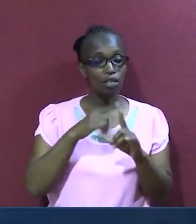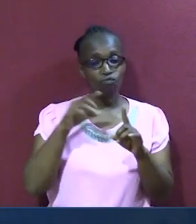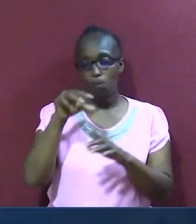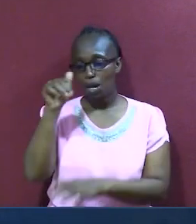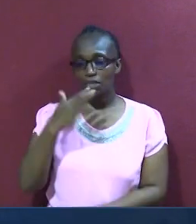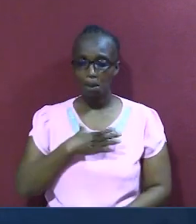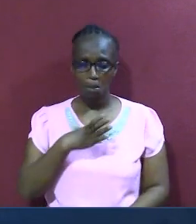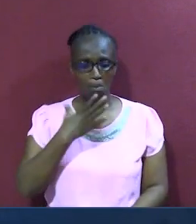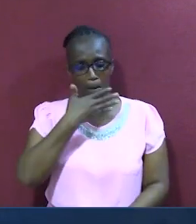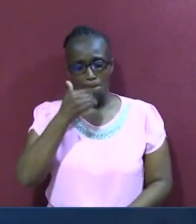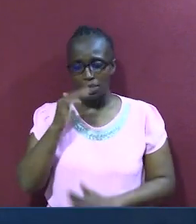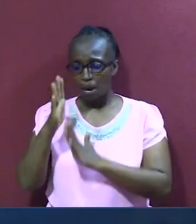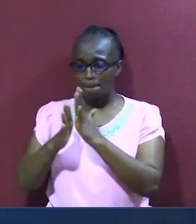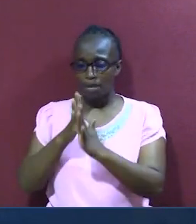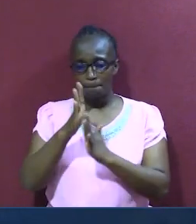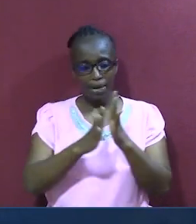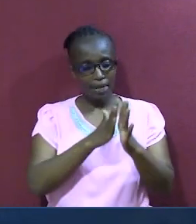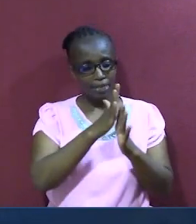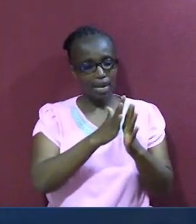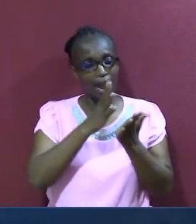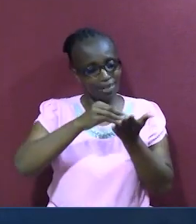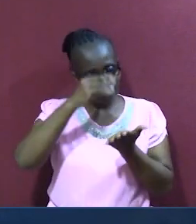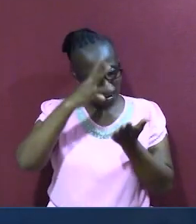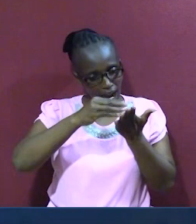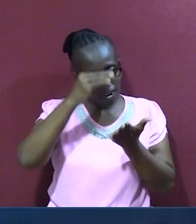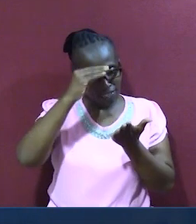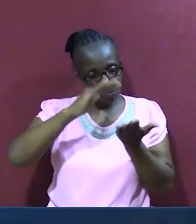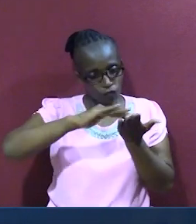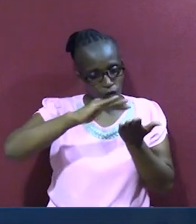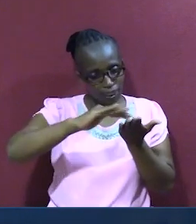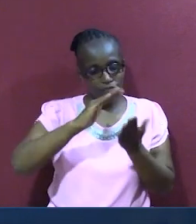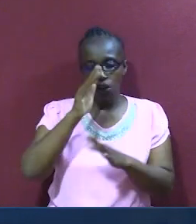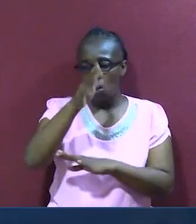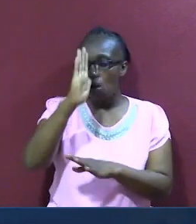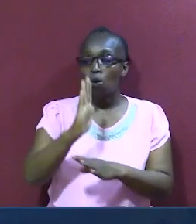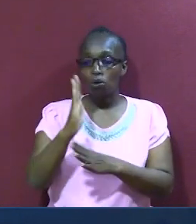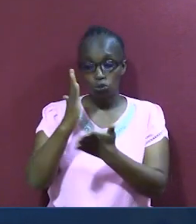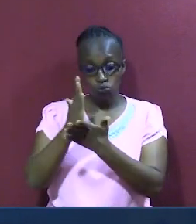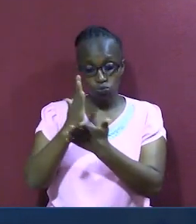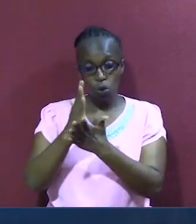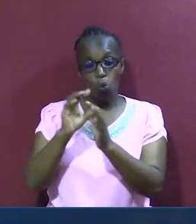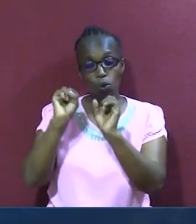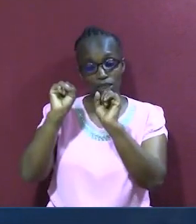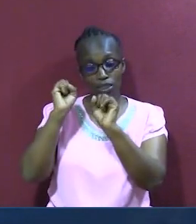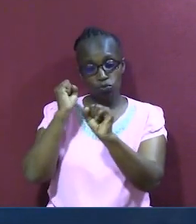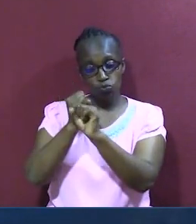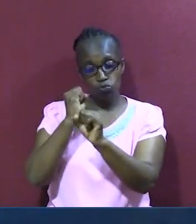jihandae na jifunze kuwasamee, na mungu nae hata kutendea mema.